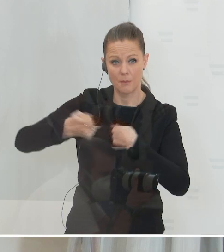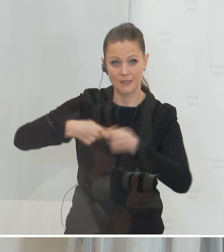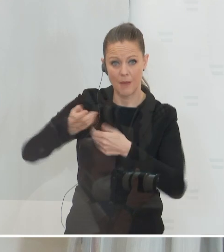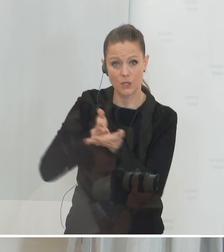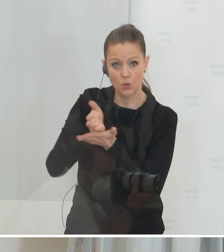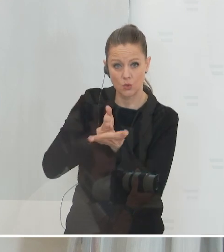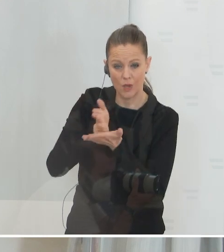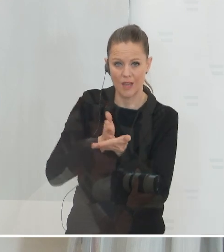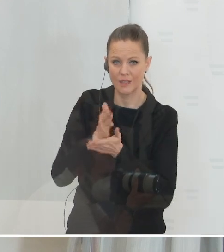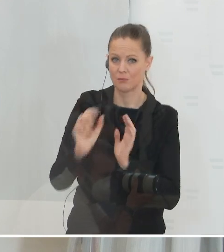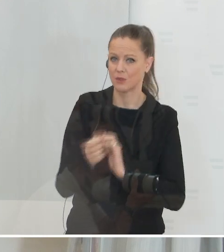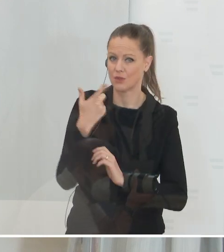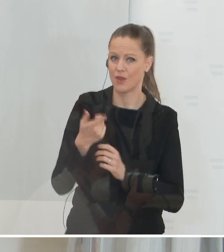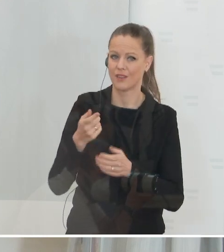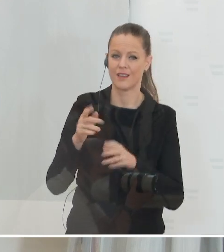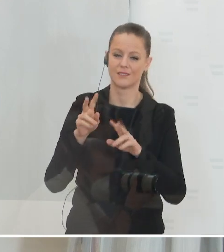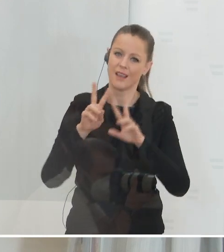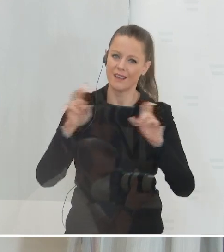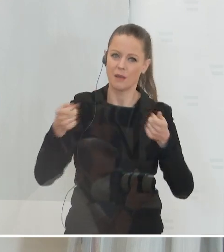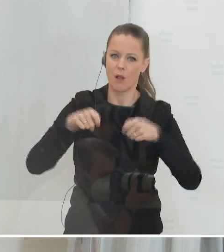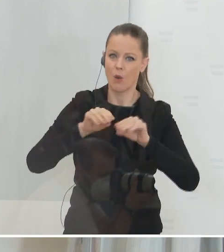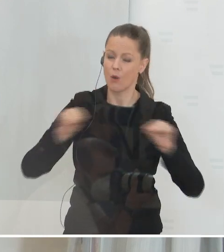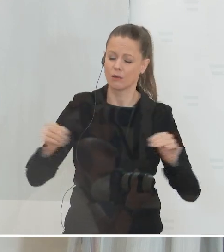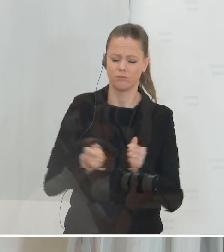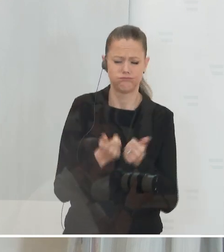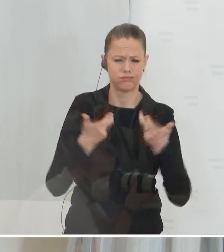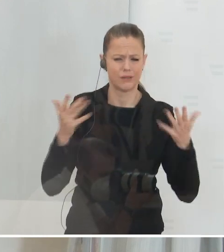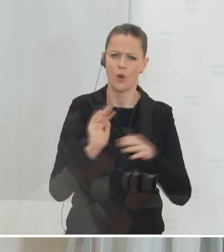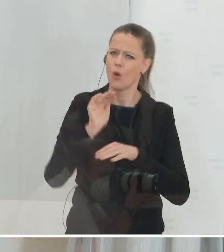die gerade zu Zeiten der Lockdowns, wo es hunderttausende Anträge gab,